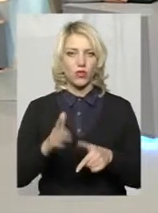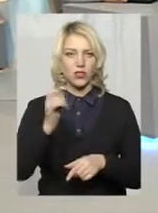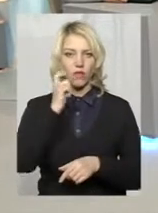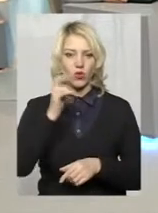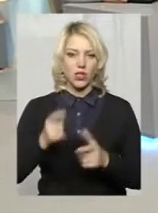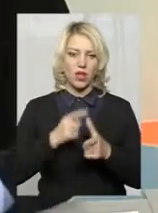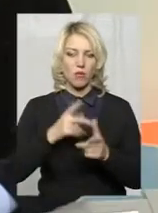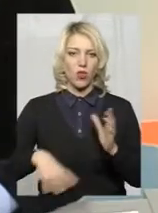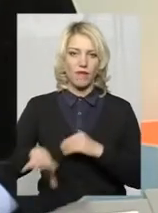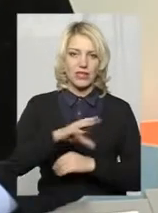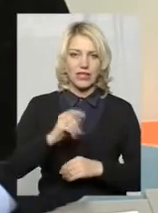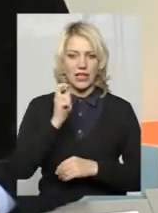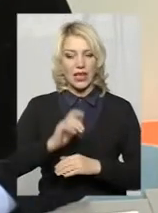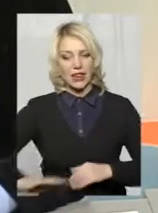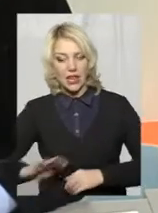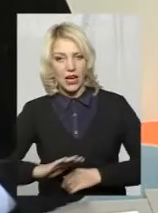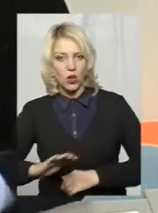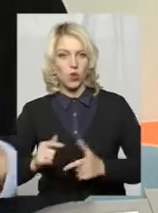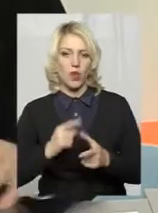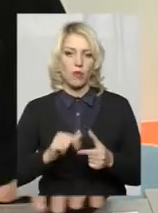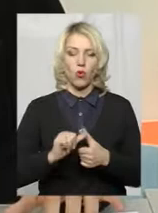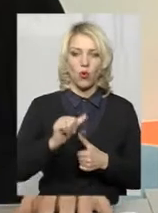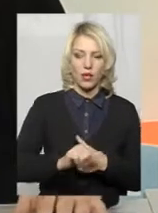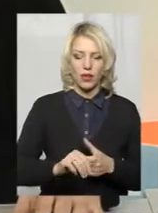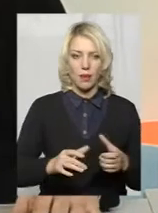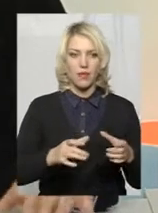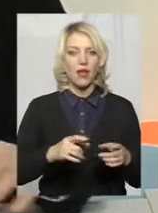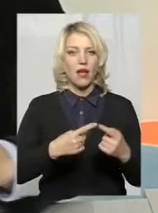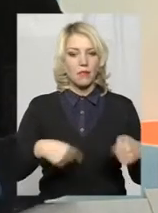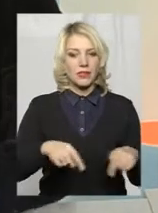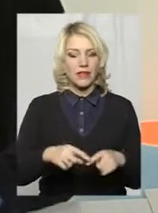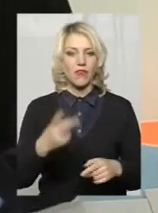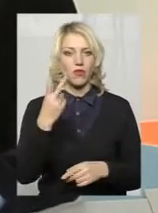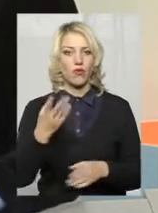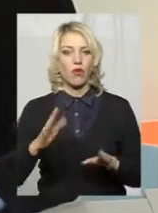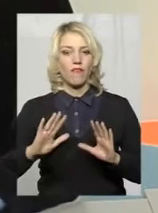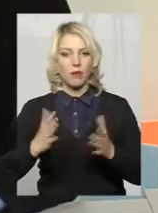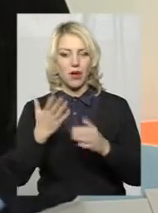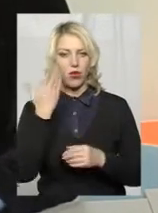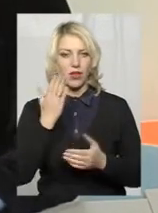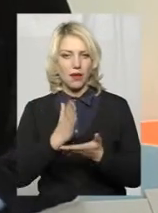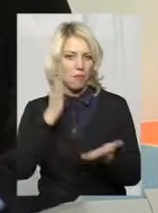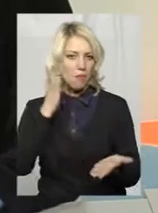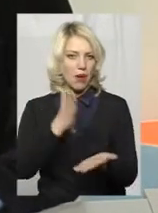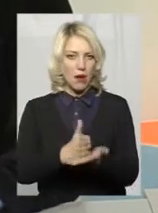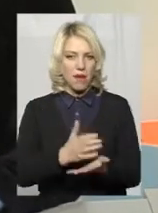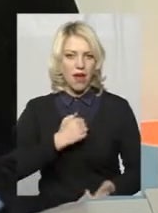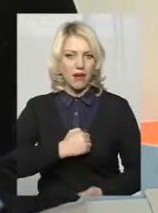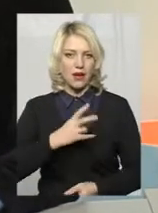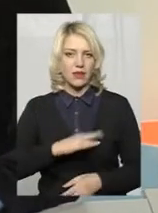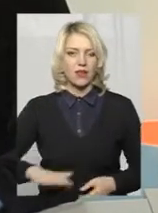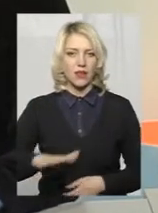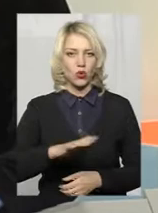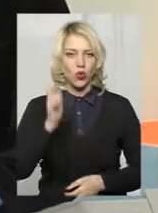на всій території, або в якійсь окремій місцевості, лише у довгих випадках, коли є пряма агресія на територію України